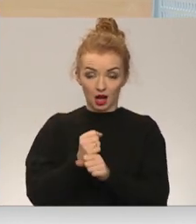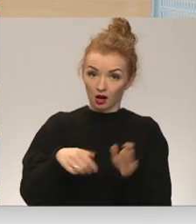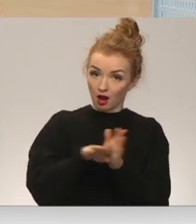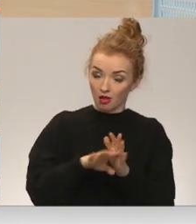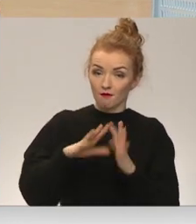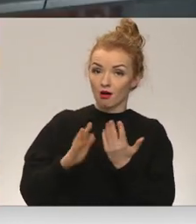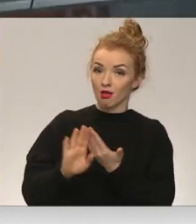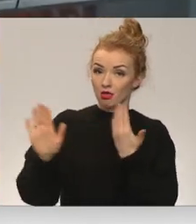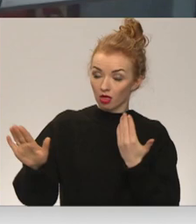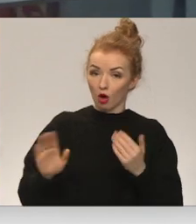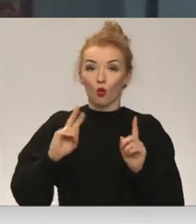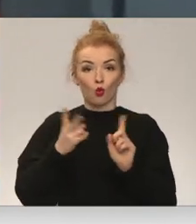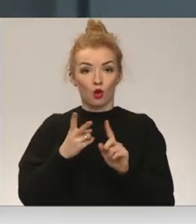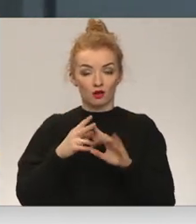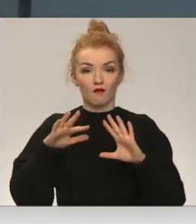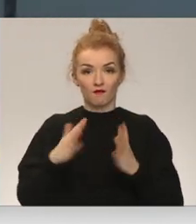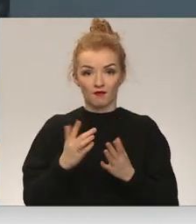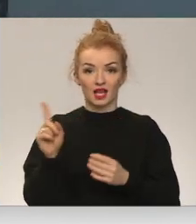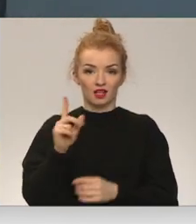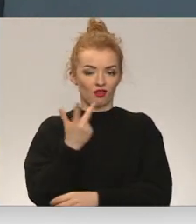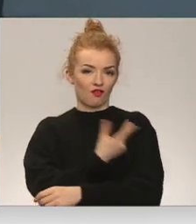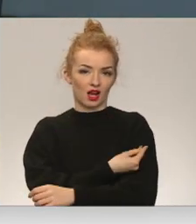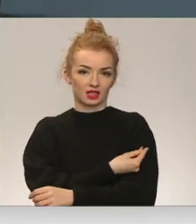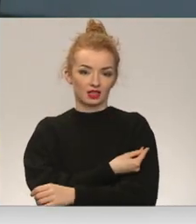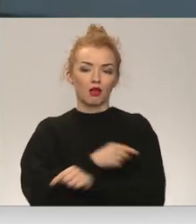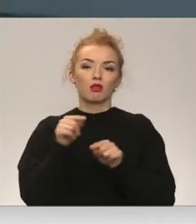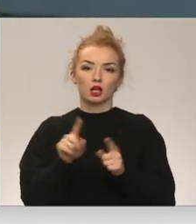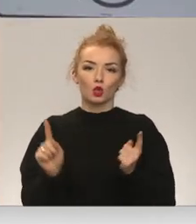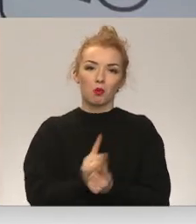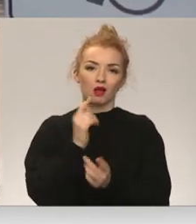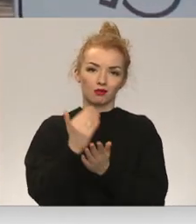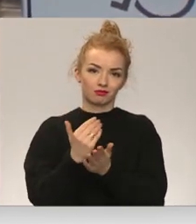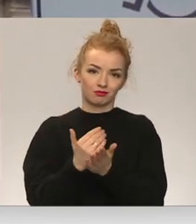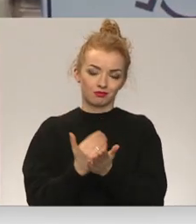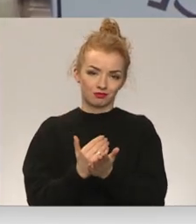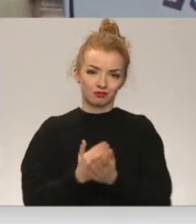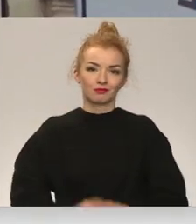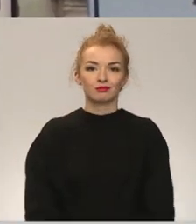vai attālināt, kā arī vai darbinieks ir vakcināts, kas ir obligāti prasību darbam klātienē. Vēlmeņiem darbam klātienē.